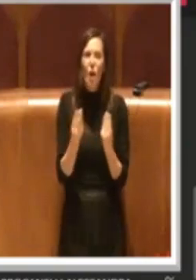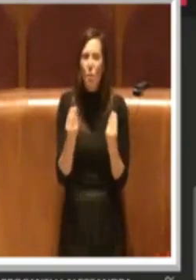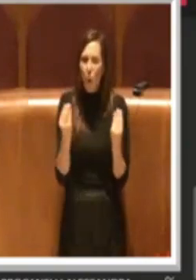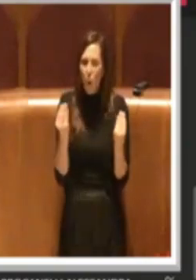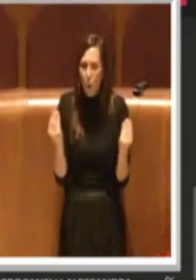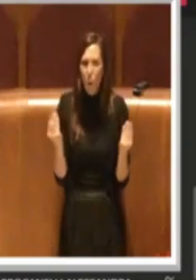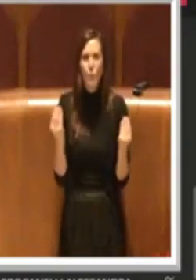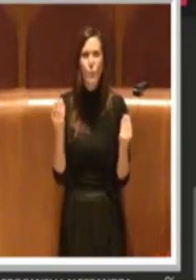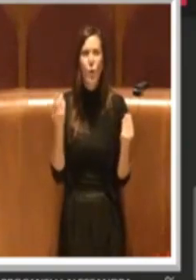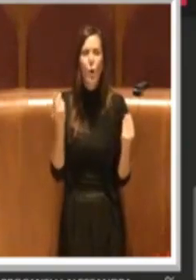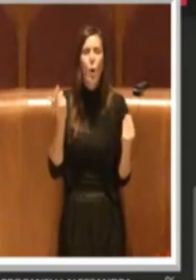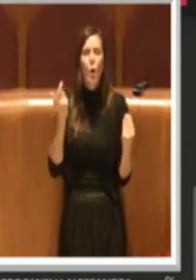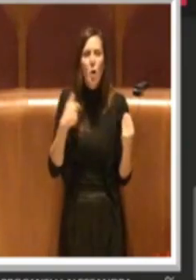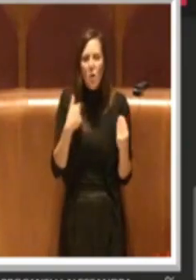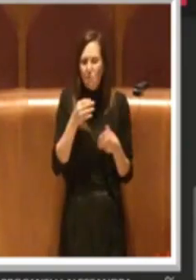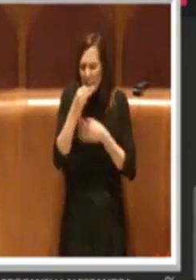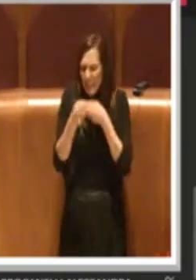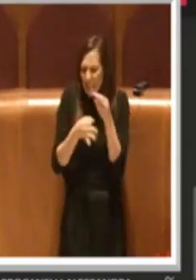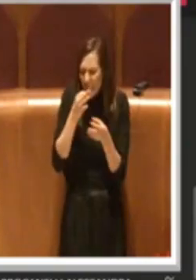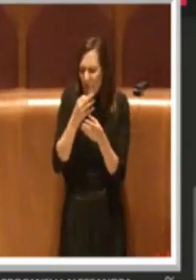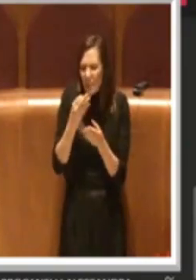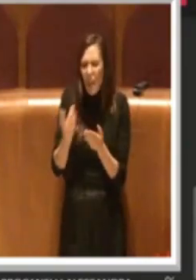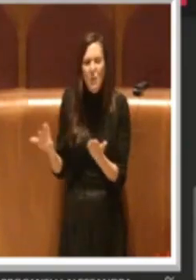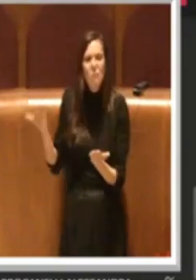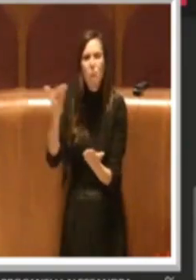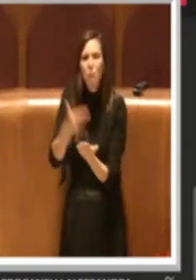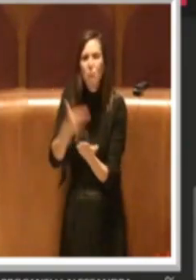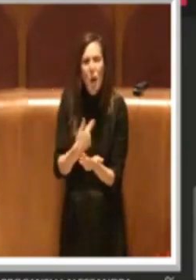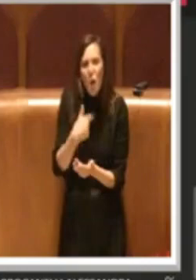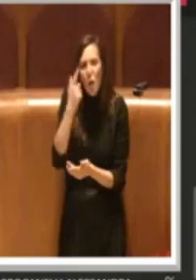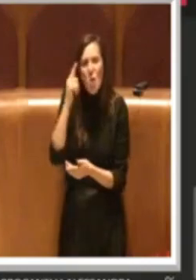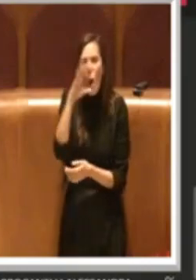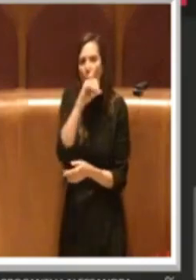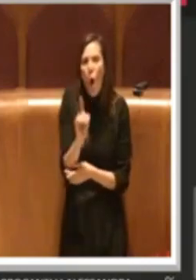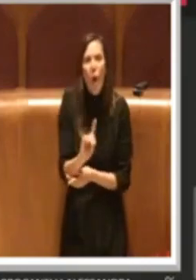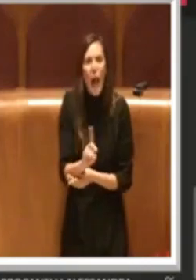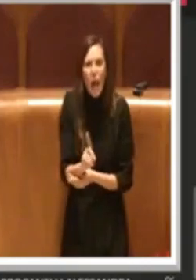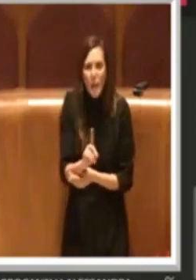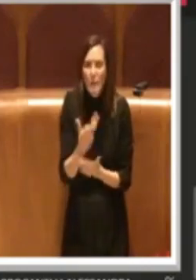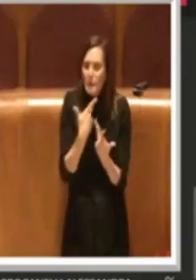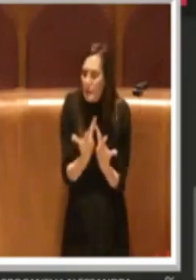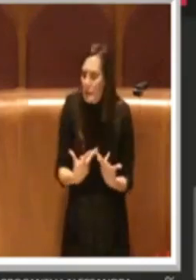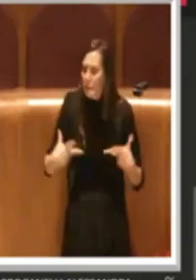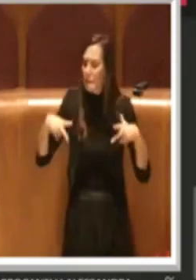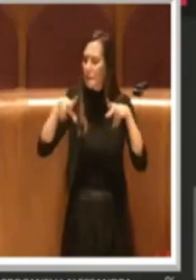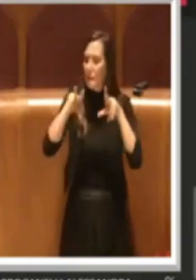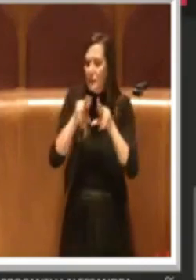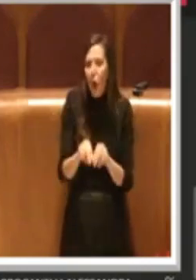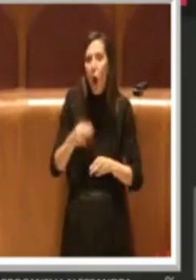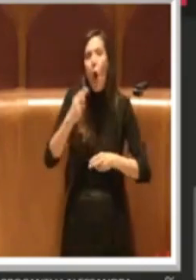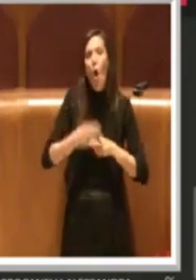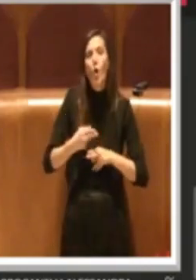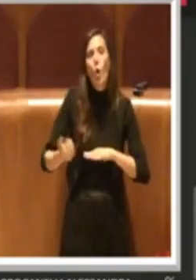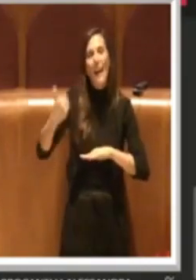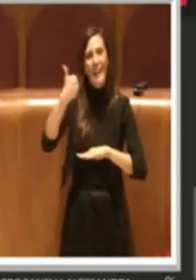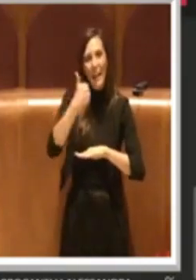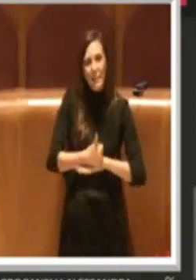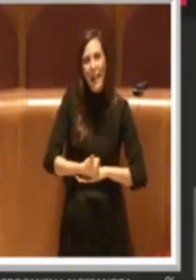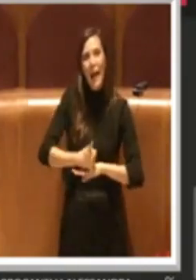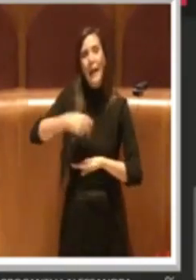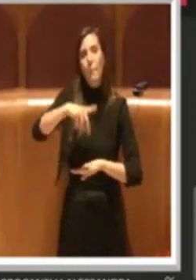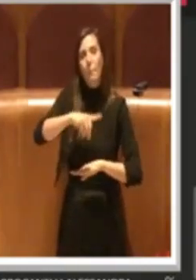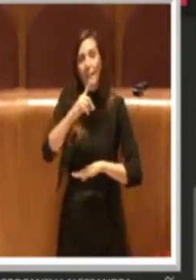capisco il senso se non quello di ribadire ancora una volta che Roma Capitale e il PD